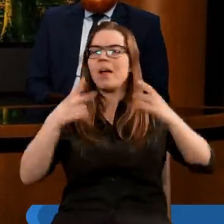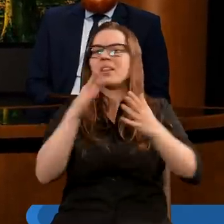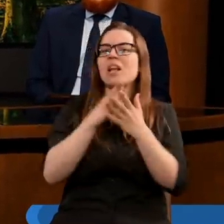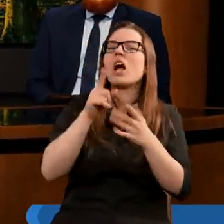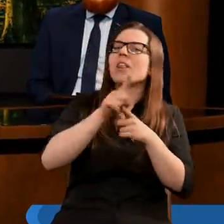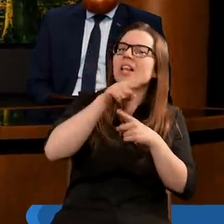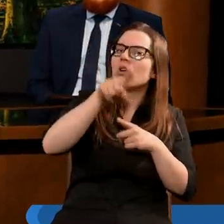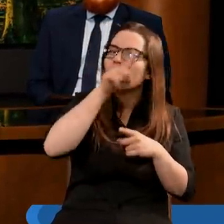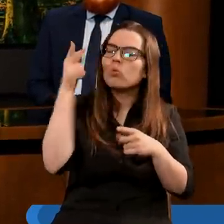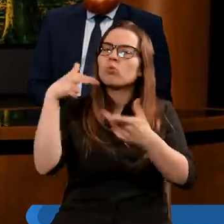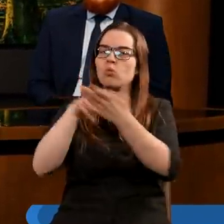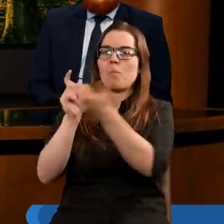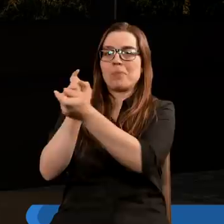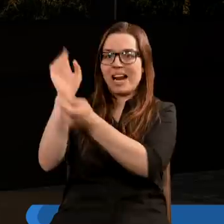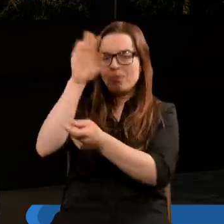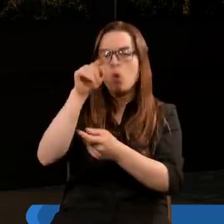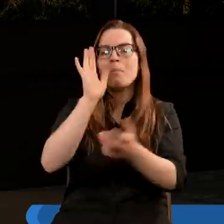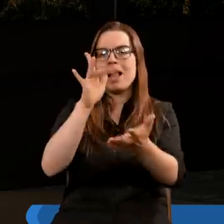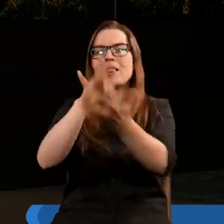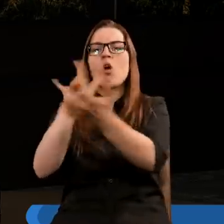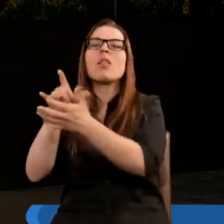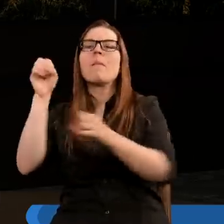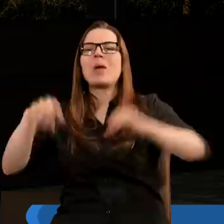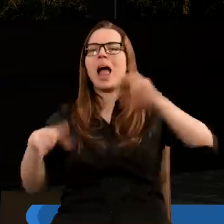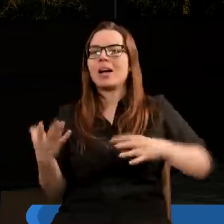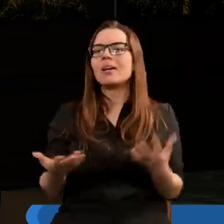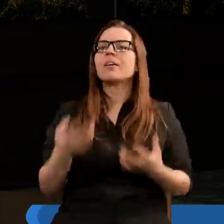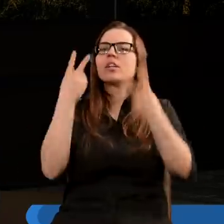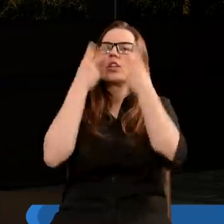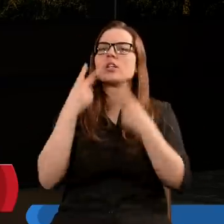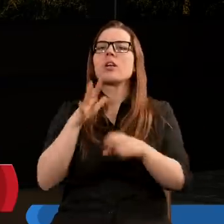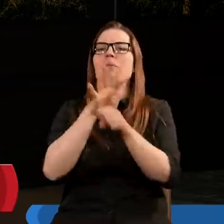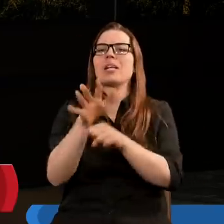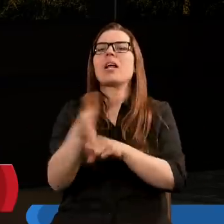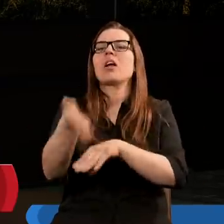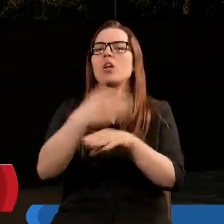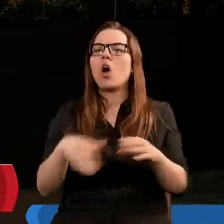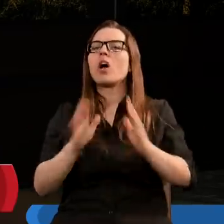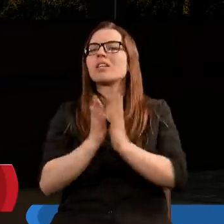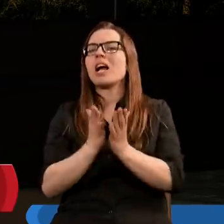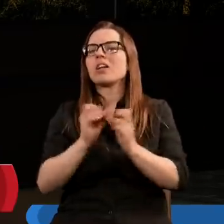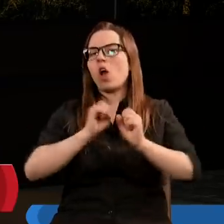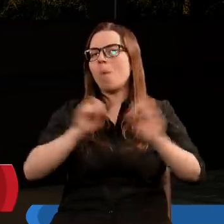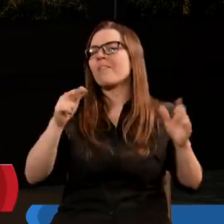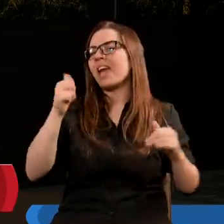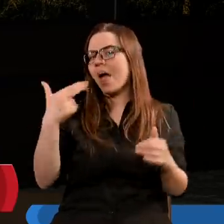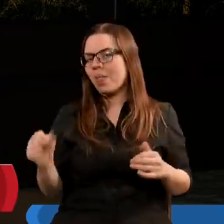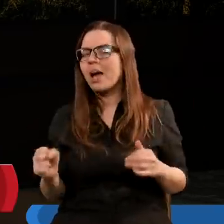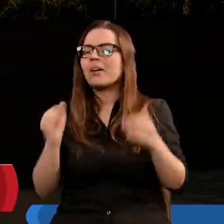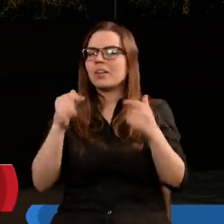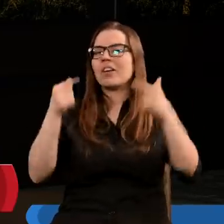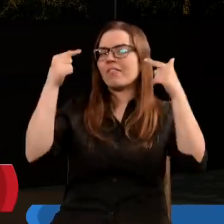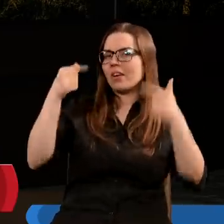ludzie, którzy będą przeciwni Bogu. I czytamy tutaj w 15 rozdziale Księgi Objawienia i